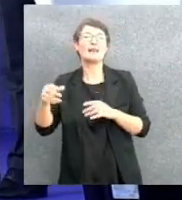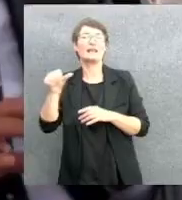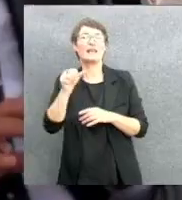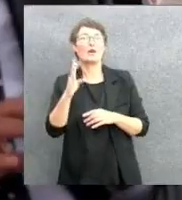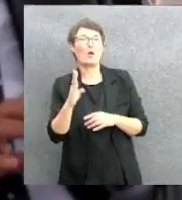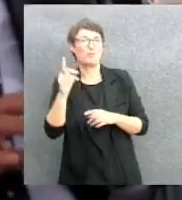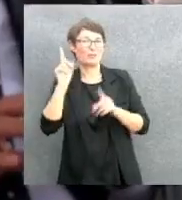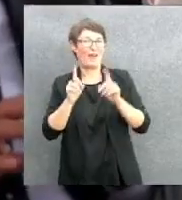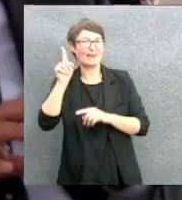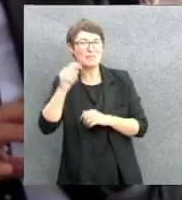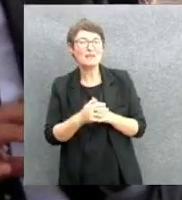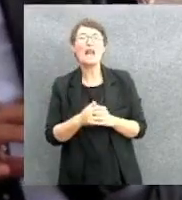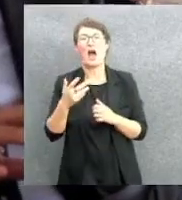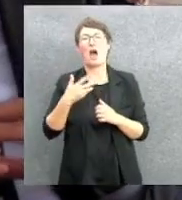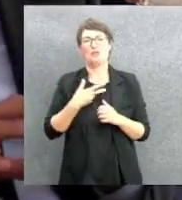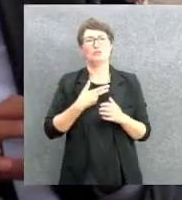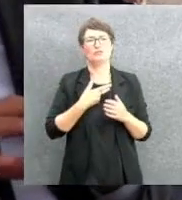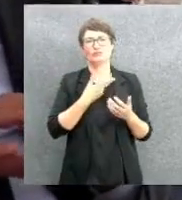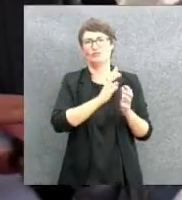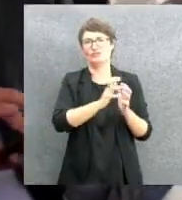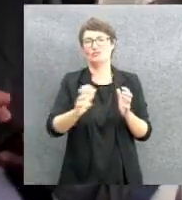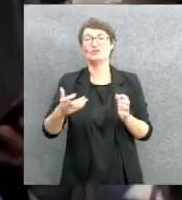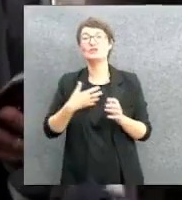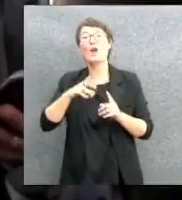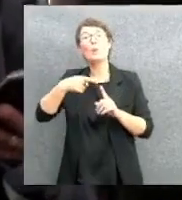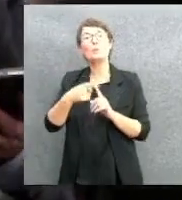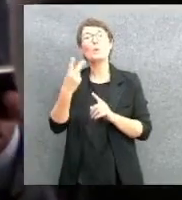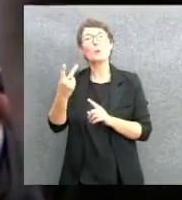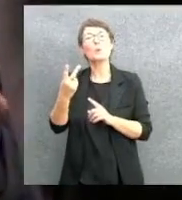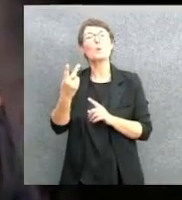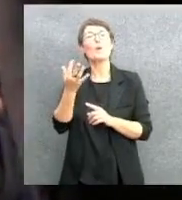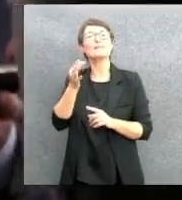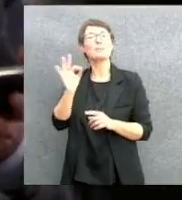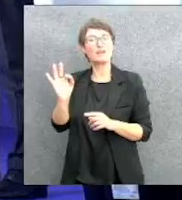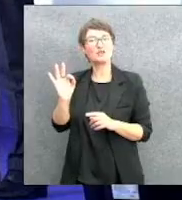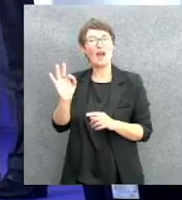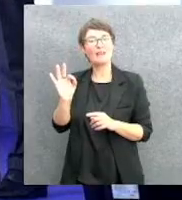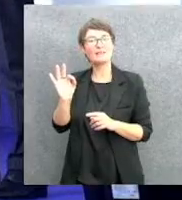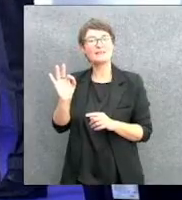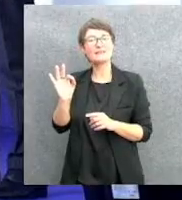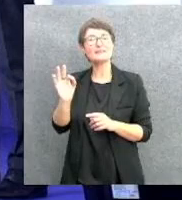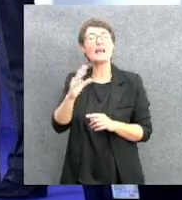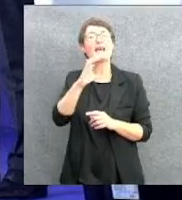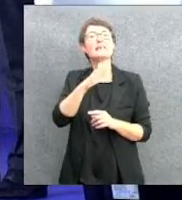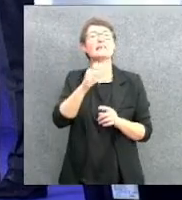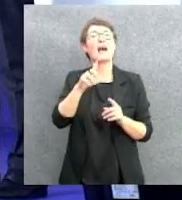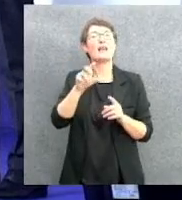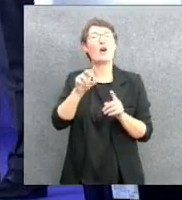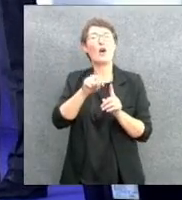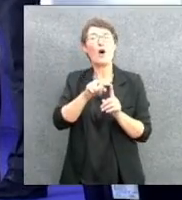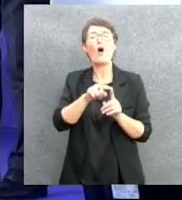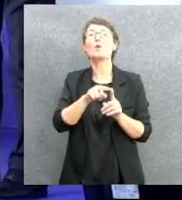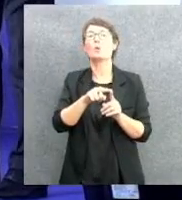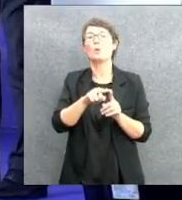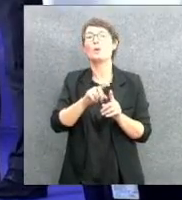Milano, ma c'erano poi due specialisti, perché c'era la Cristiana Collu, che è la direttrice della